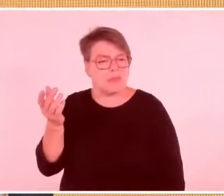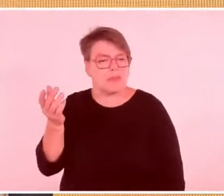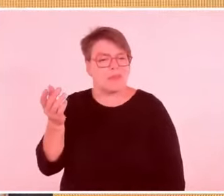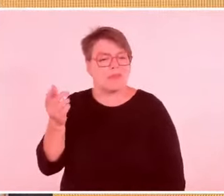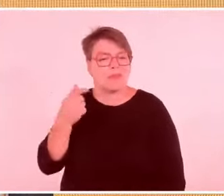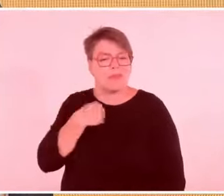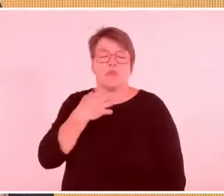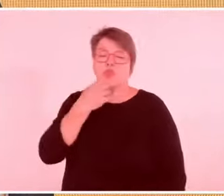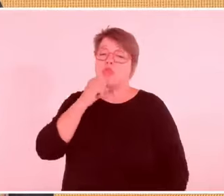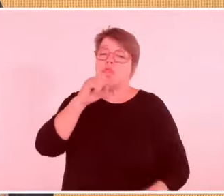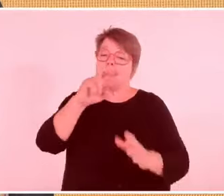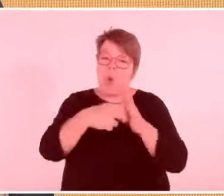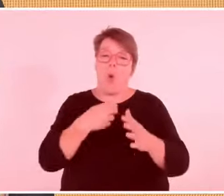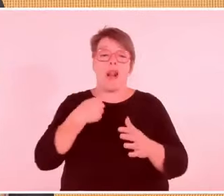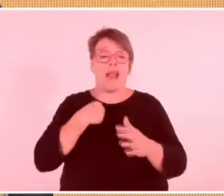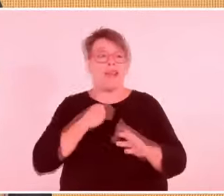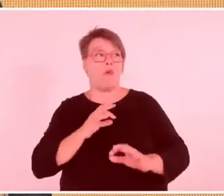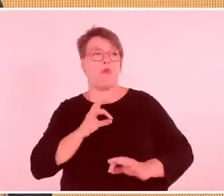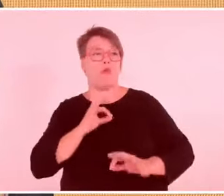brutale Überfall,